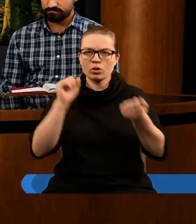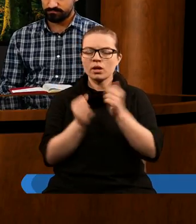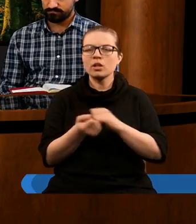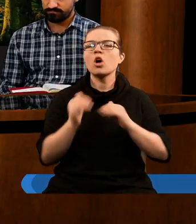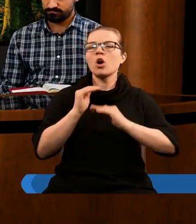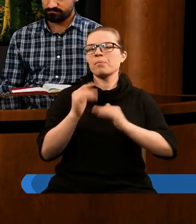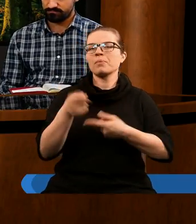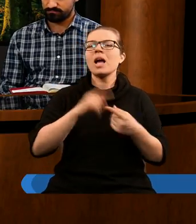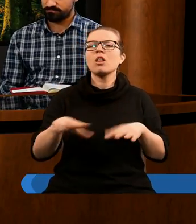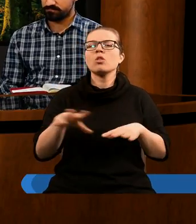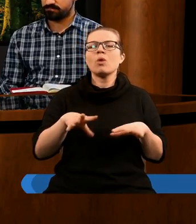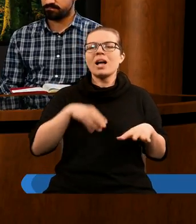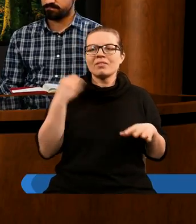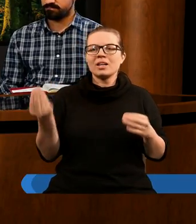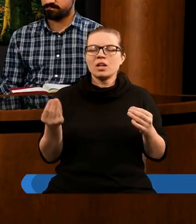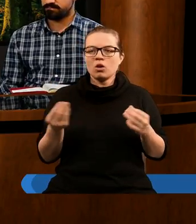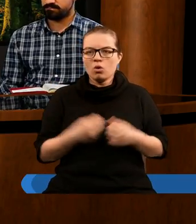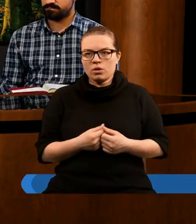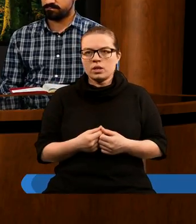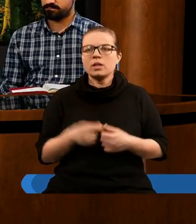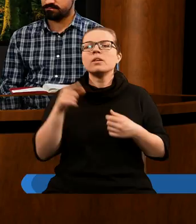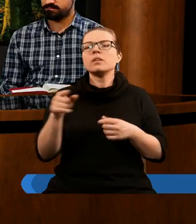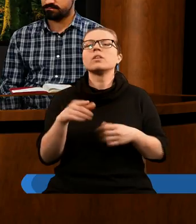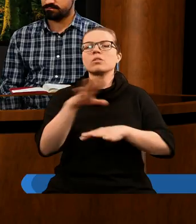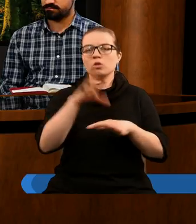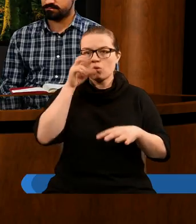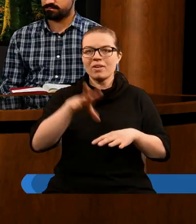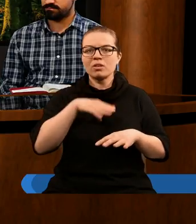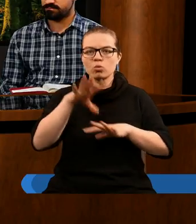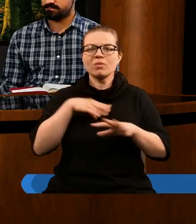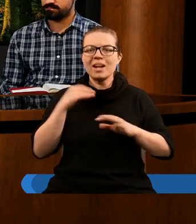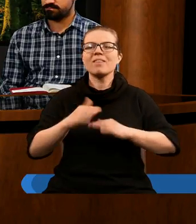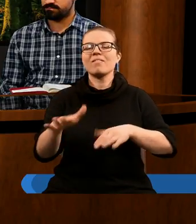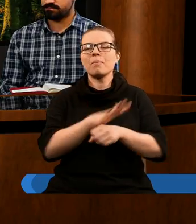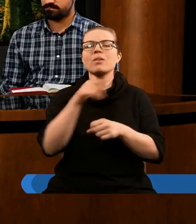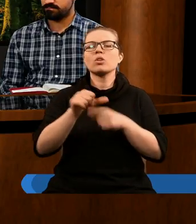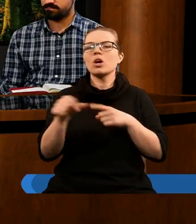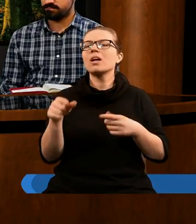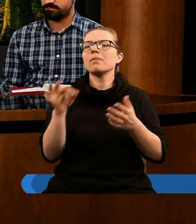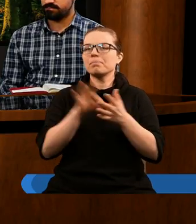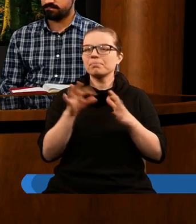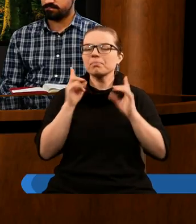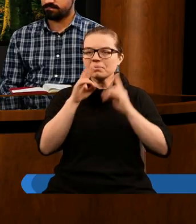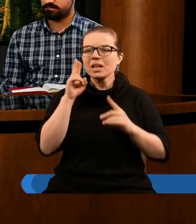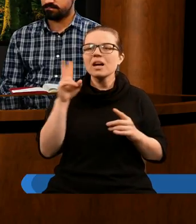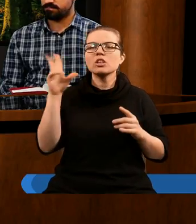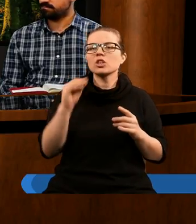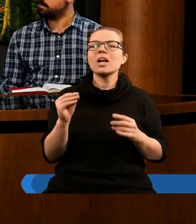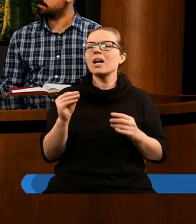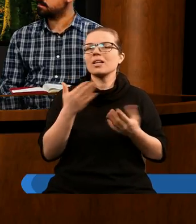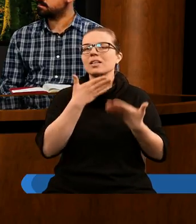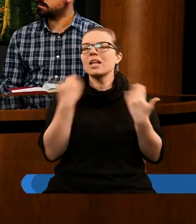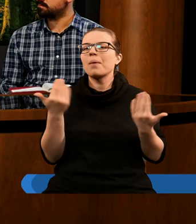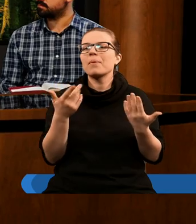chronieni przez Ducha Świętego. Kiedy człowieka wypełnia Duch Święty, to jest to naturalne, że